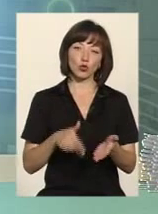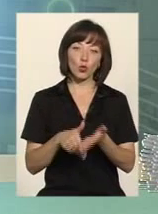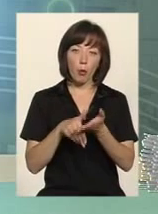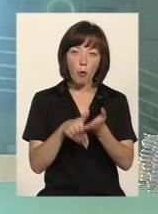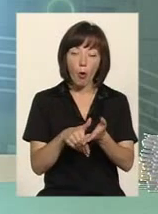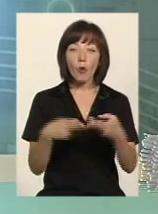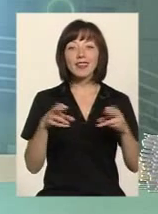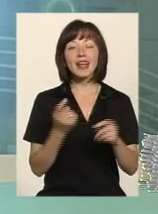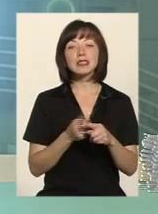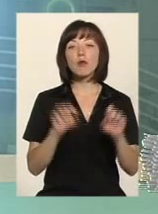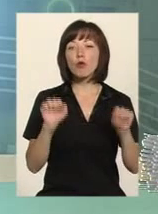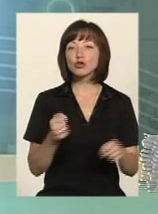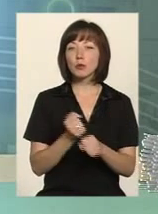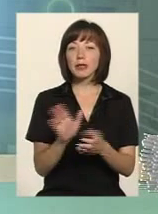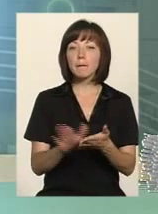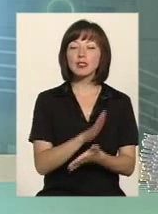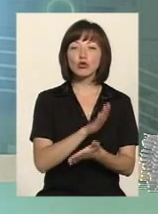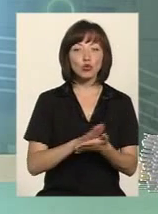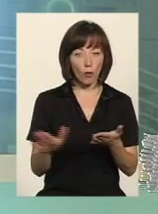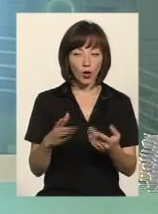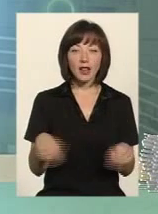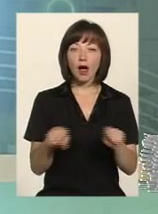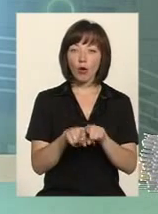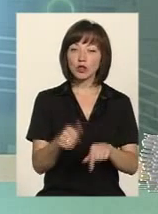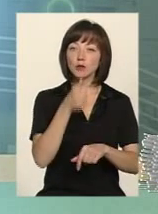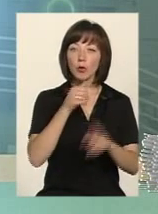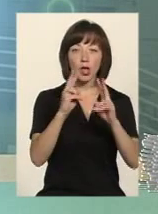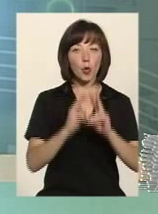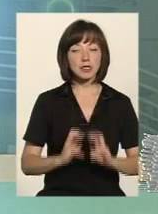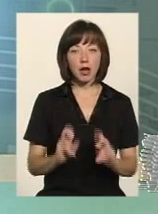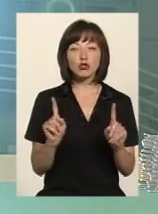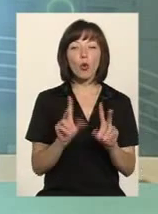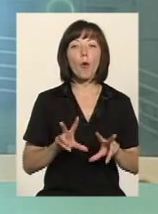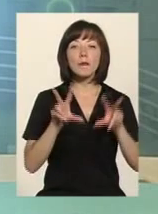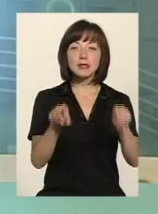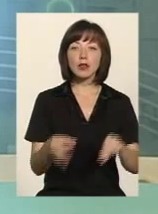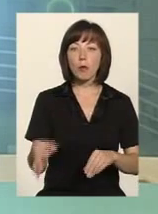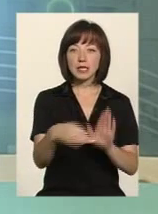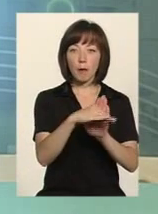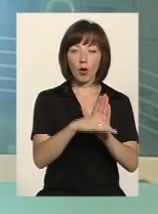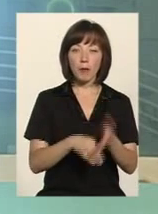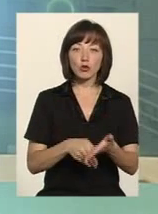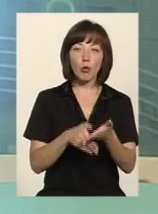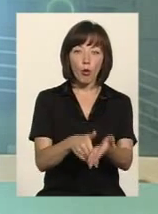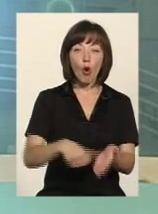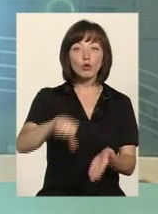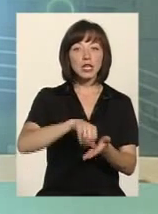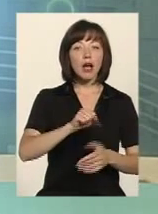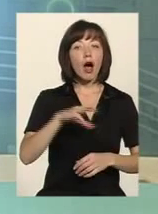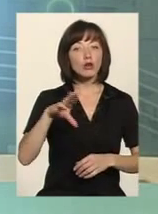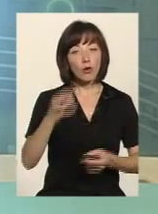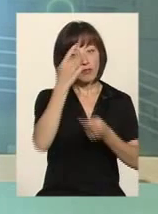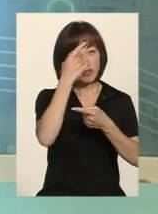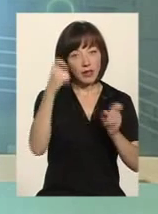допомогу і де це можна зробити безкоштовно. Також ми спробуємо розібрати, що обіцяє обласна програма допомоги учасникам АТО.